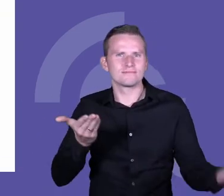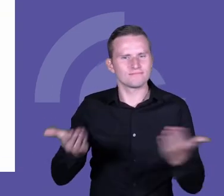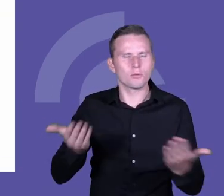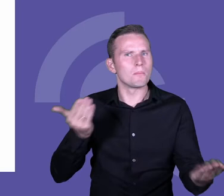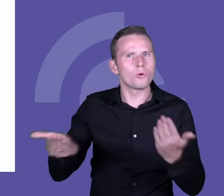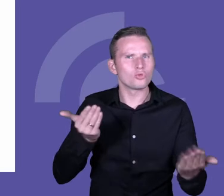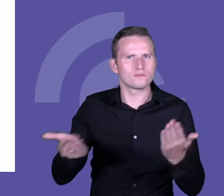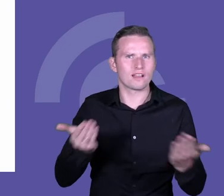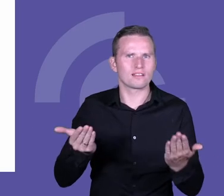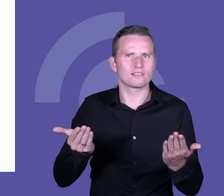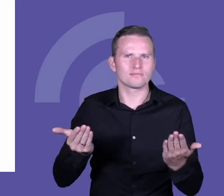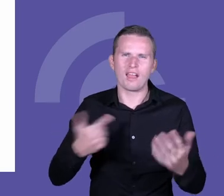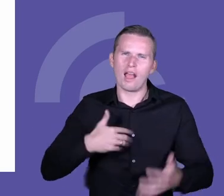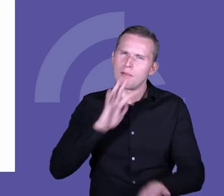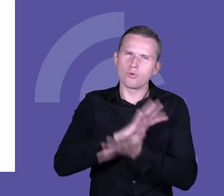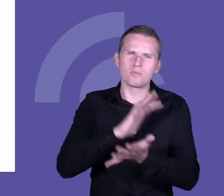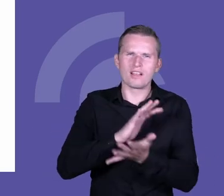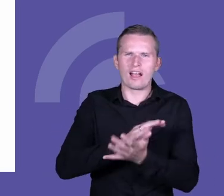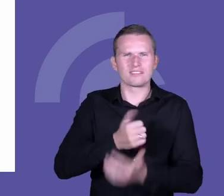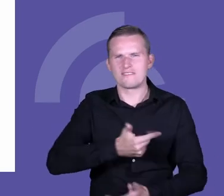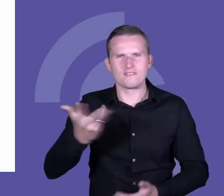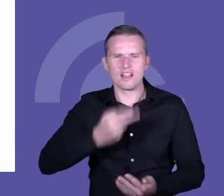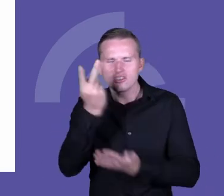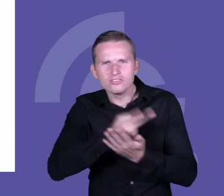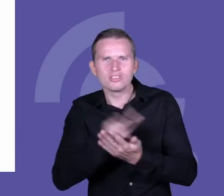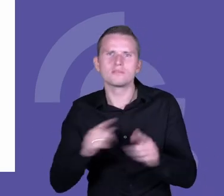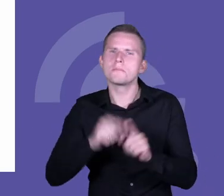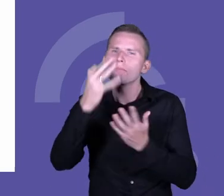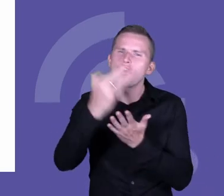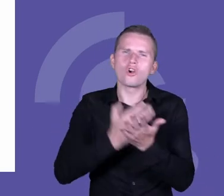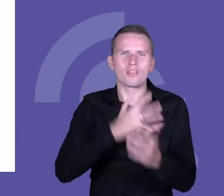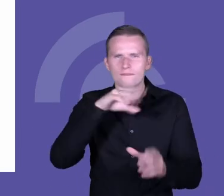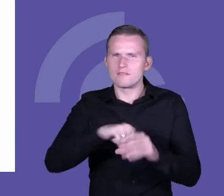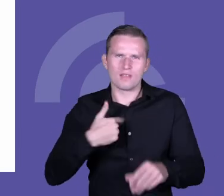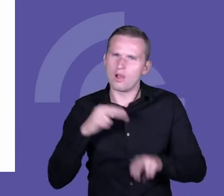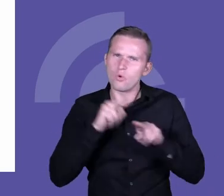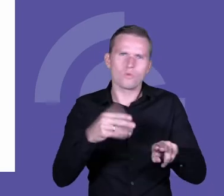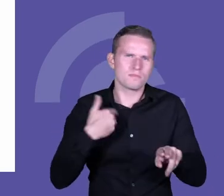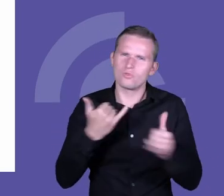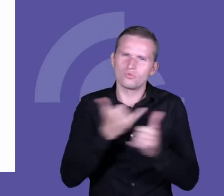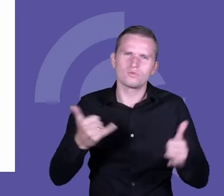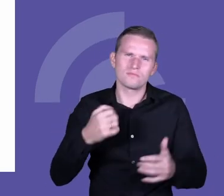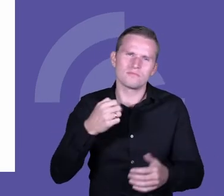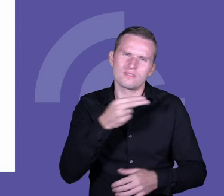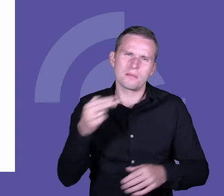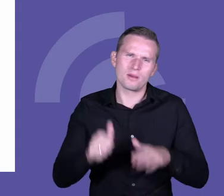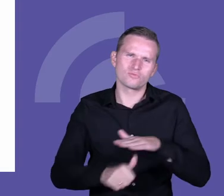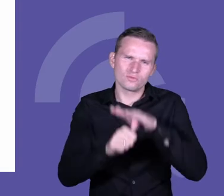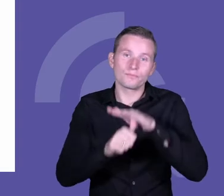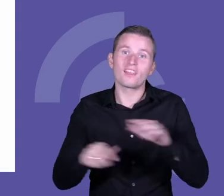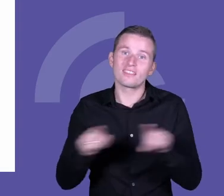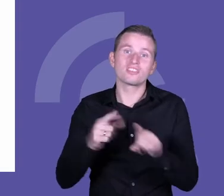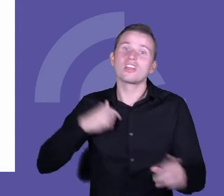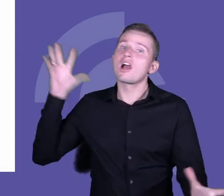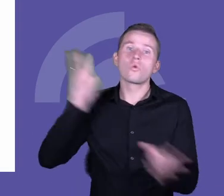publikacji, które czytałam z programów, w których brałam udział dotyczących przywództwa, ale też wynika z mojego doświadczenia ponad